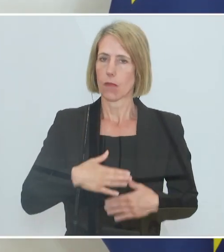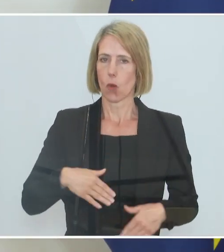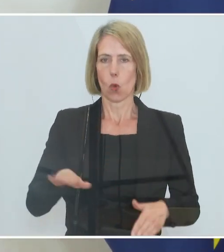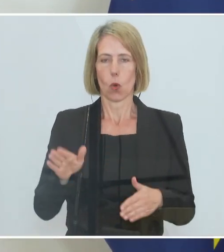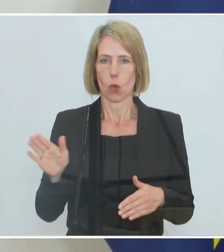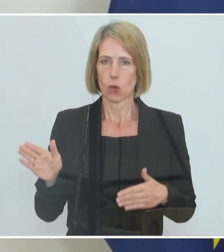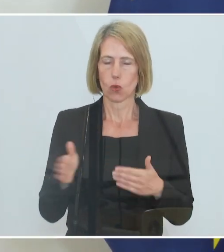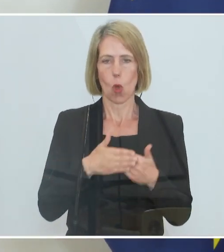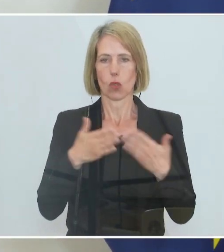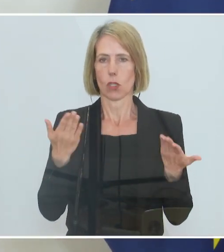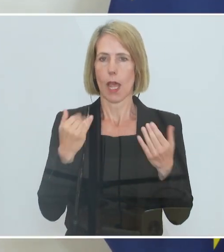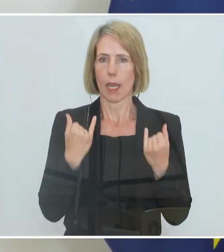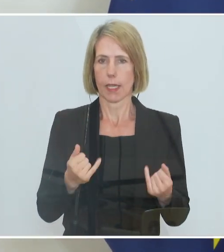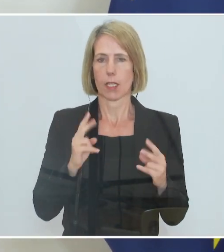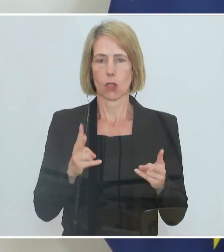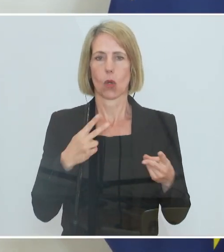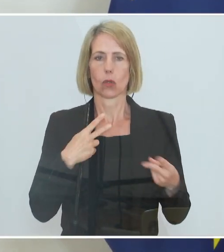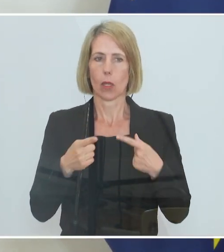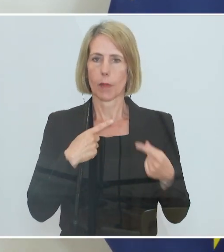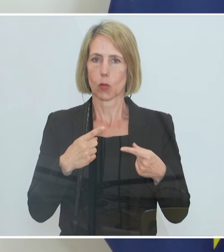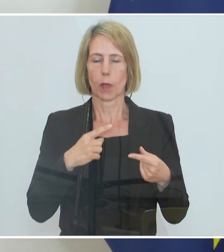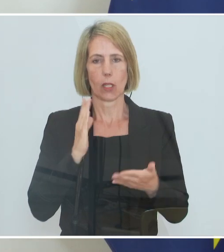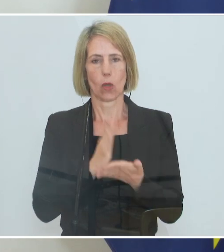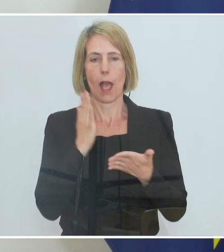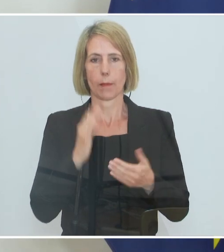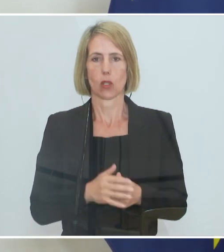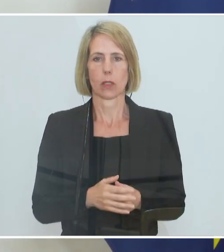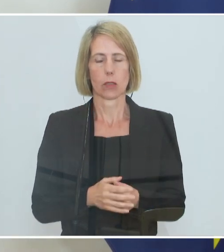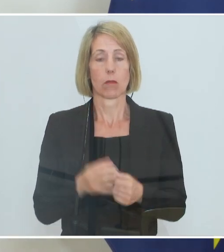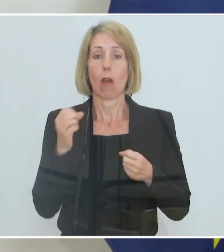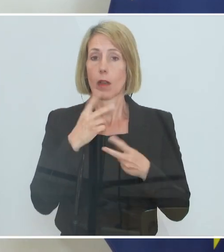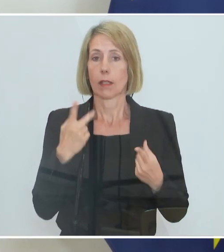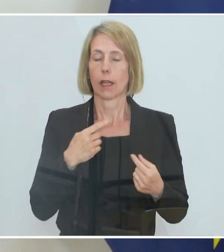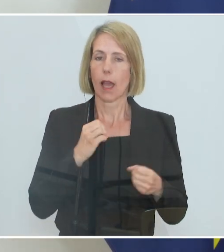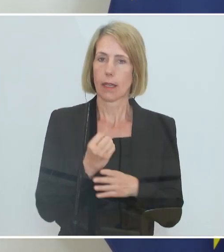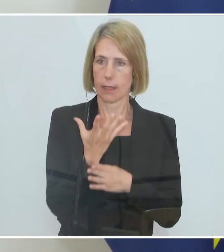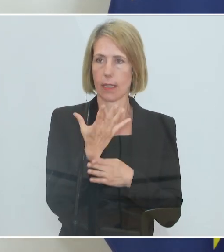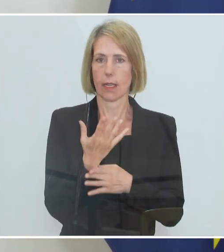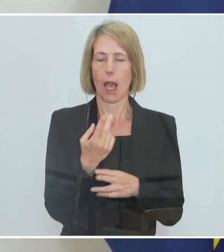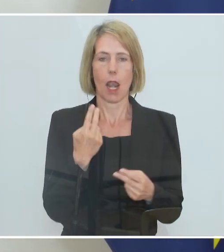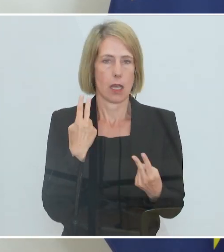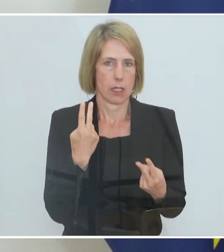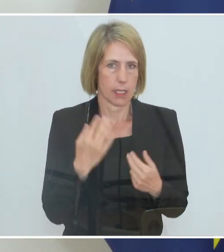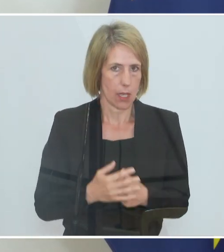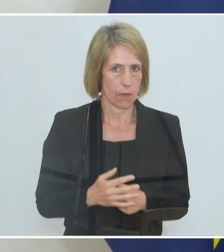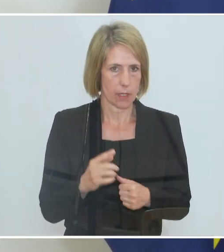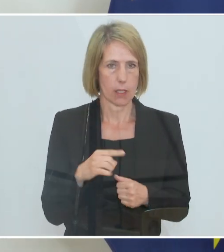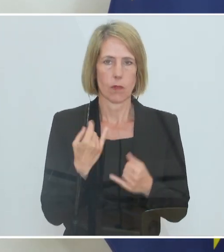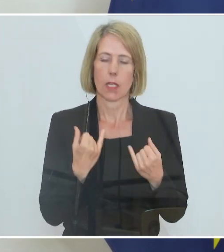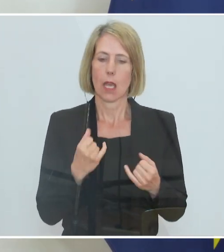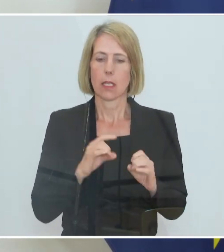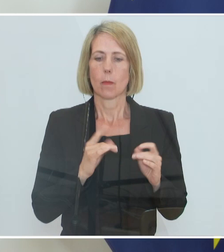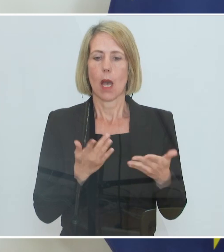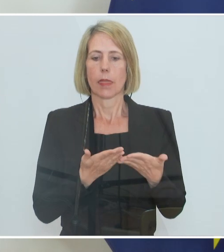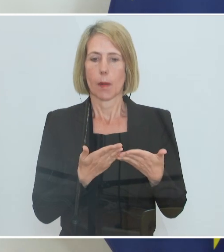Ich glaube, es ist gut, dass die Bundesregierung gemeinsam mit den Sozialpartnern ein klares Signal aussetzt. Einerseits, wir befinden uns am Weg aus der Pandemie